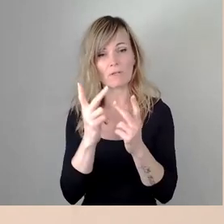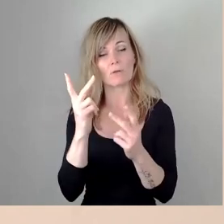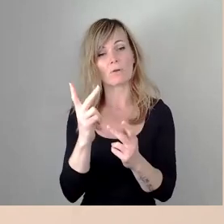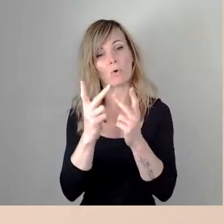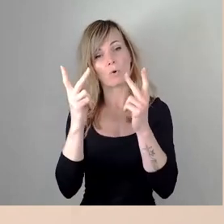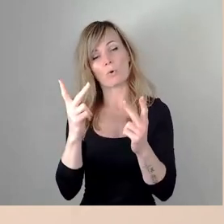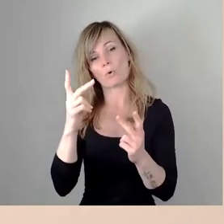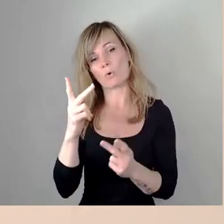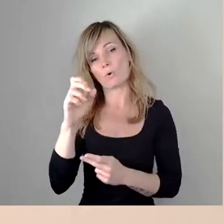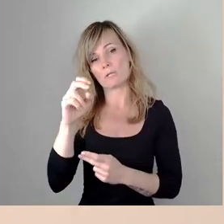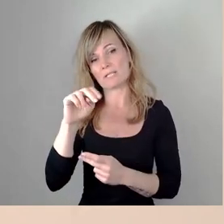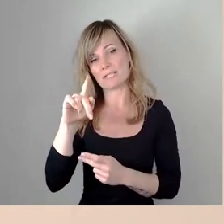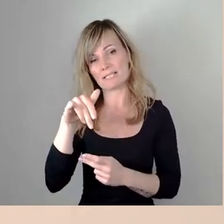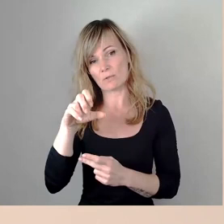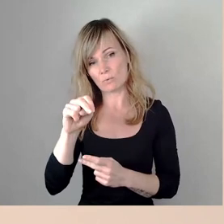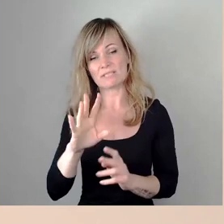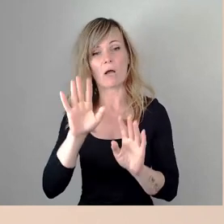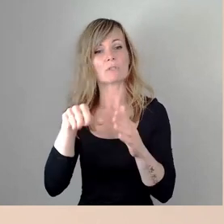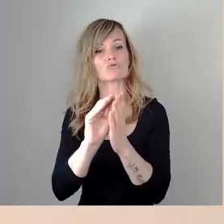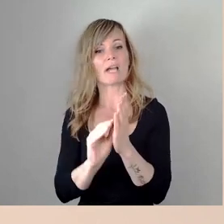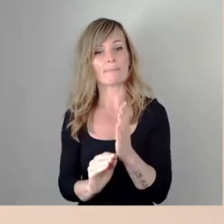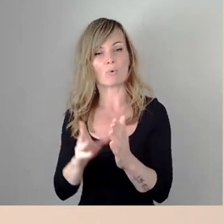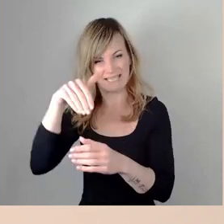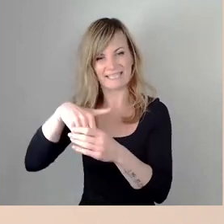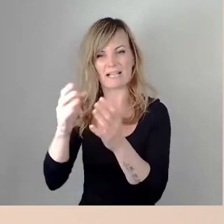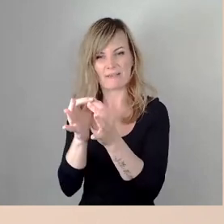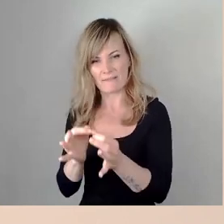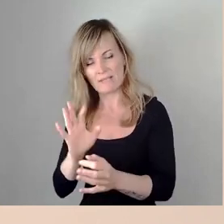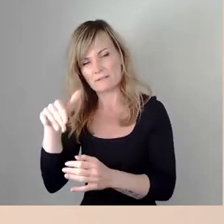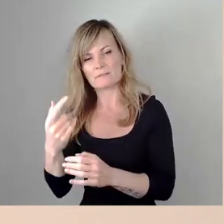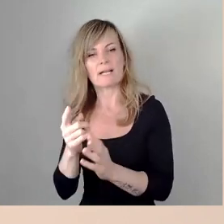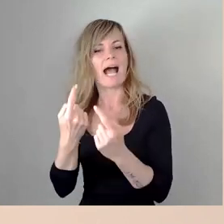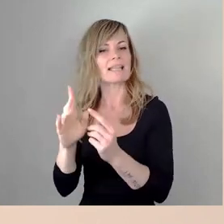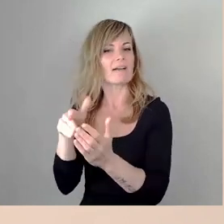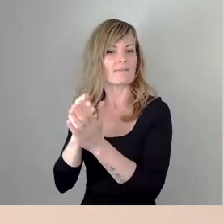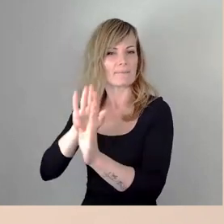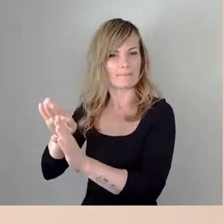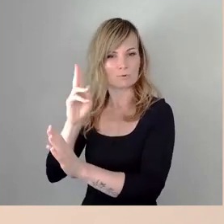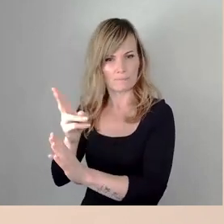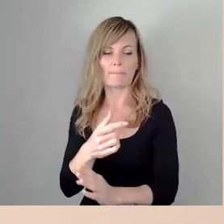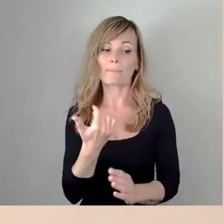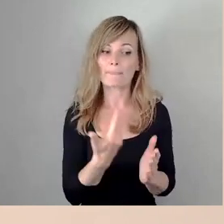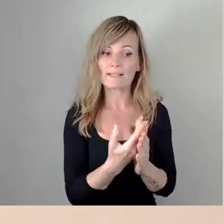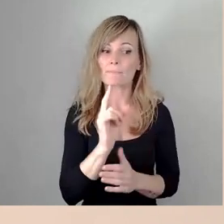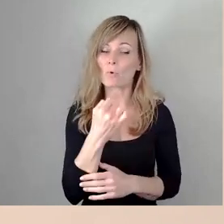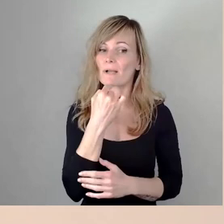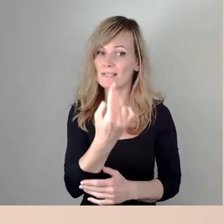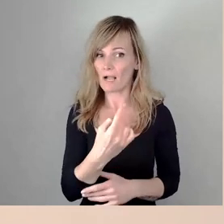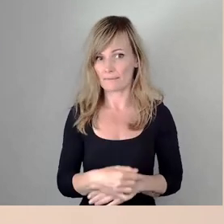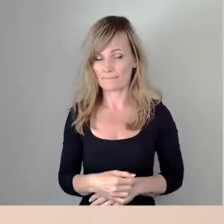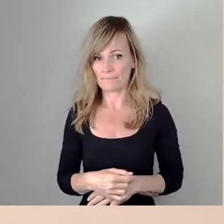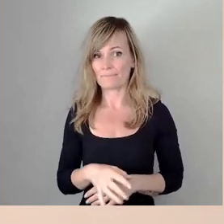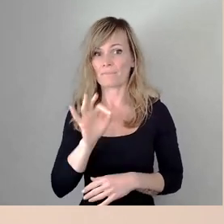Konzessionsausschreibung sind der Gegenstand einer anderen Vorlage genau dieses Instrument vor und ich will noch mal sagen, wenn wir öffentlichen Raum exklusiv für